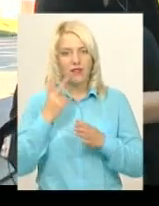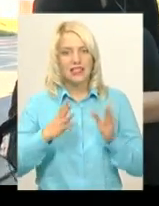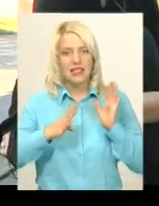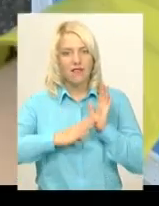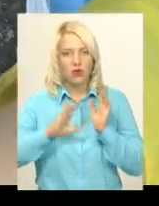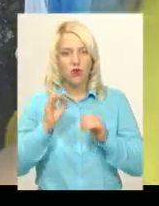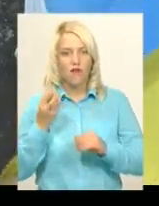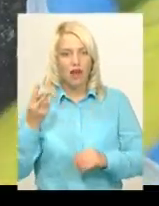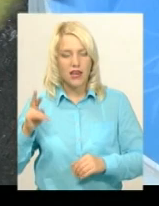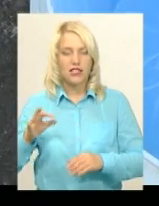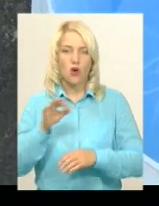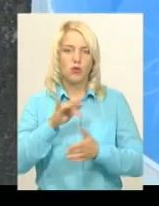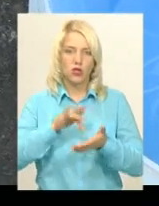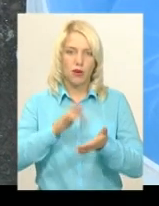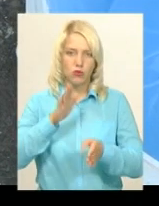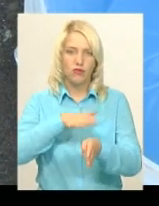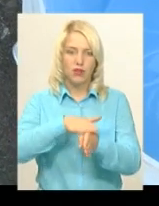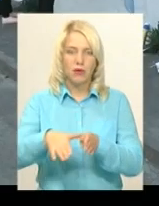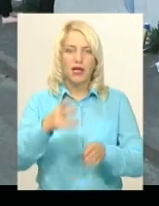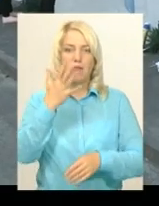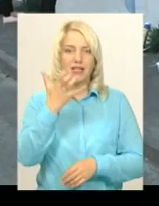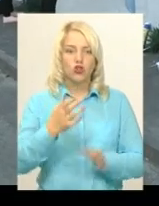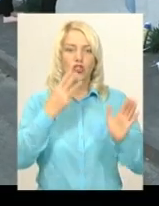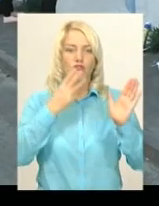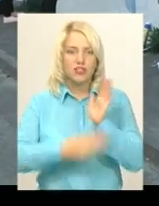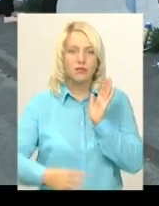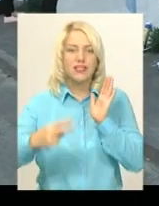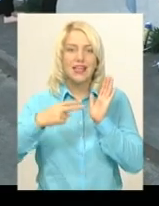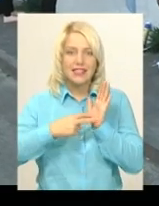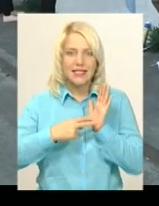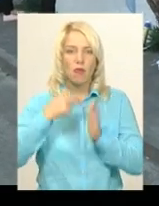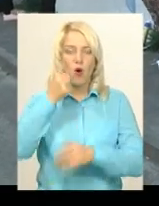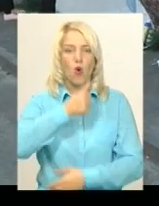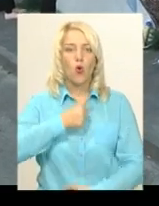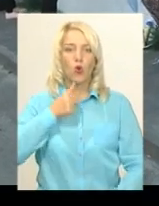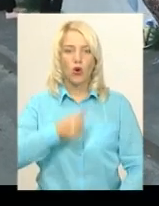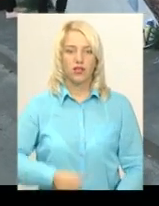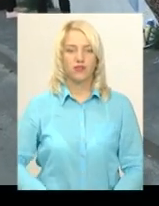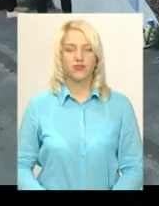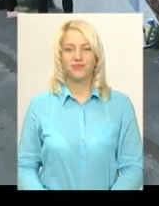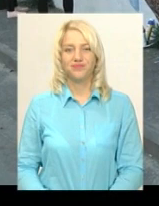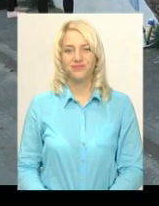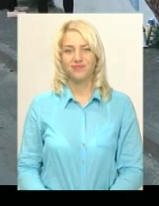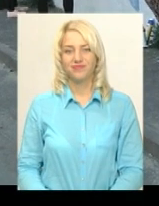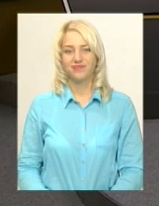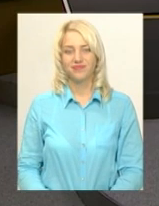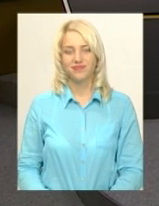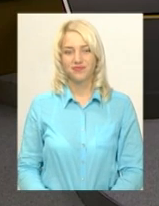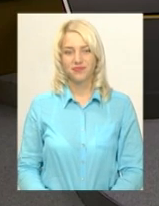вересня. Обласному центру виповниться 587 років. Ірина Аріон, Володимир Паламар, новини Поділля Центр.